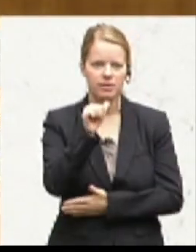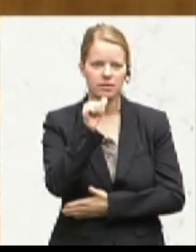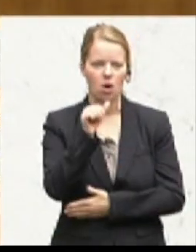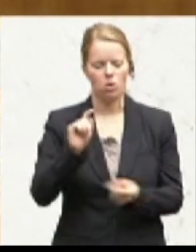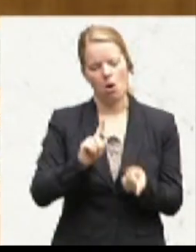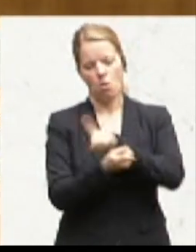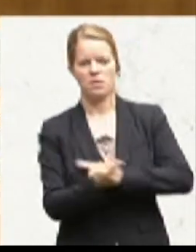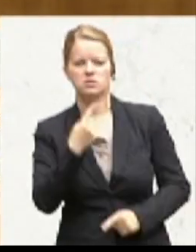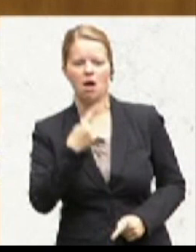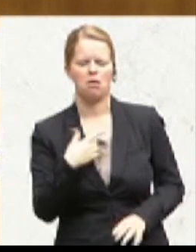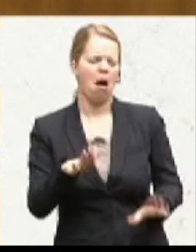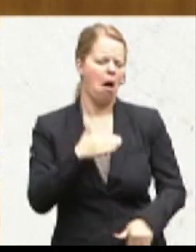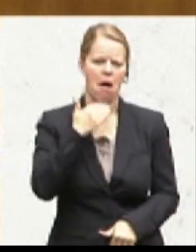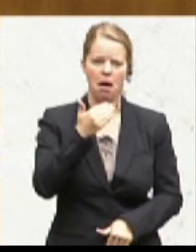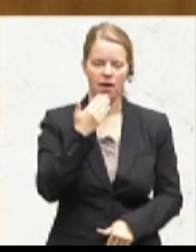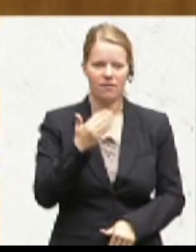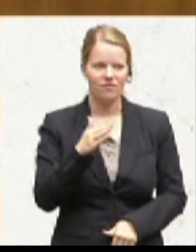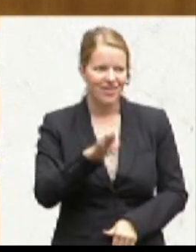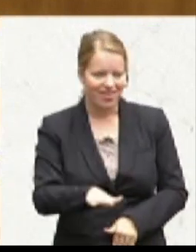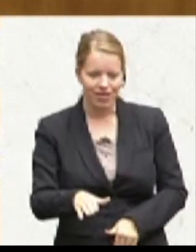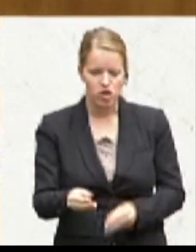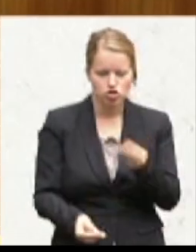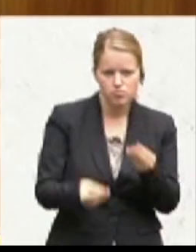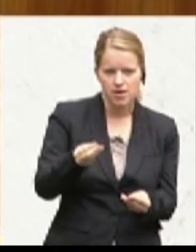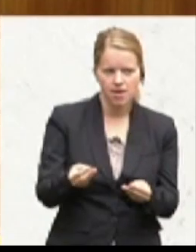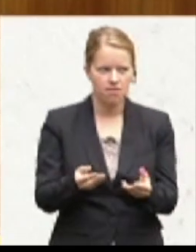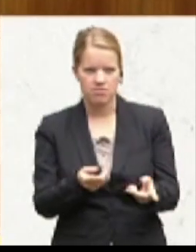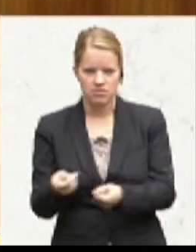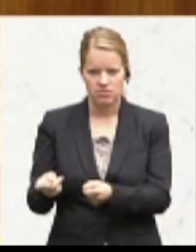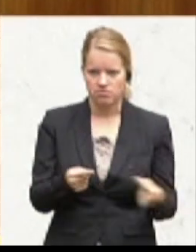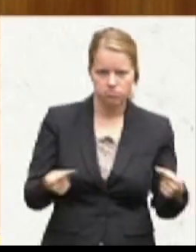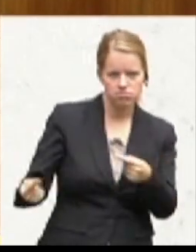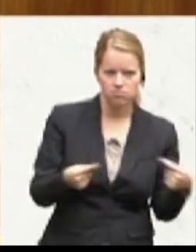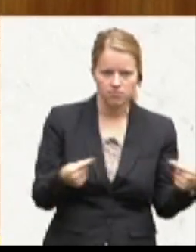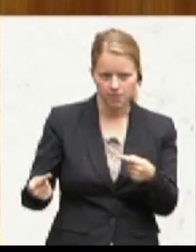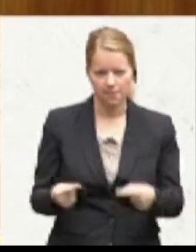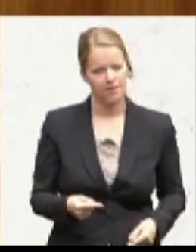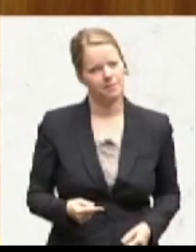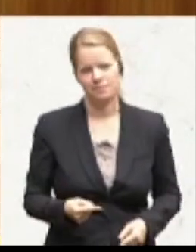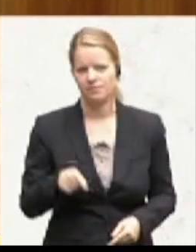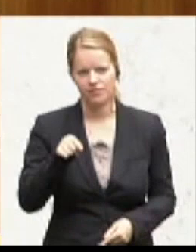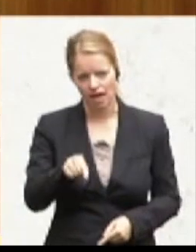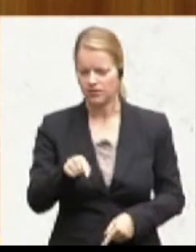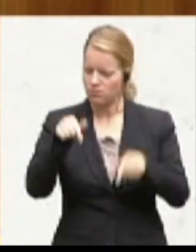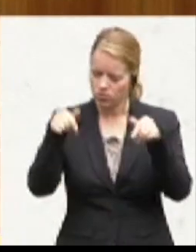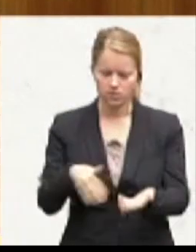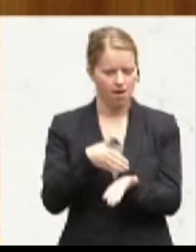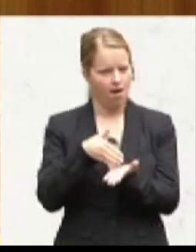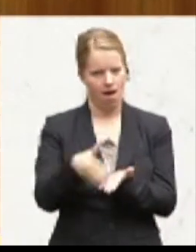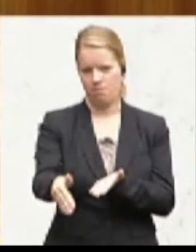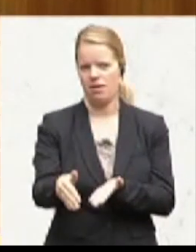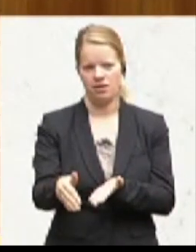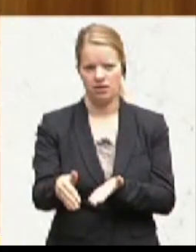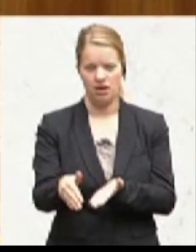zu viel. Das Kind zum Spielball zu machen, das liegt natürlich auch, das ist etwas, das ist zutiefst abzulehnen. Und das ist heute etwas, was passiert.